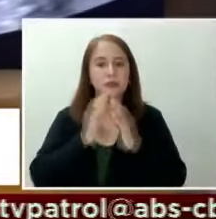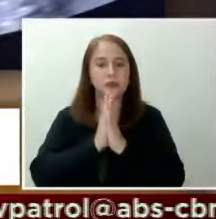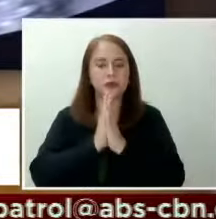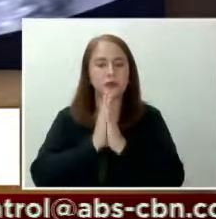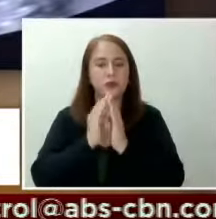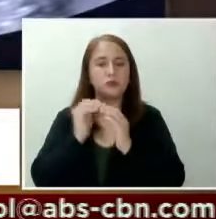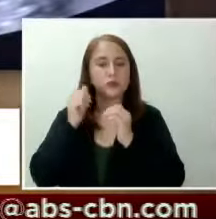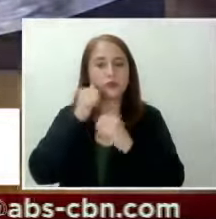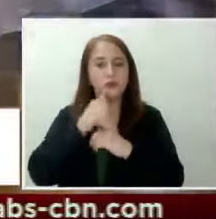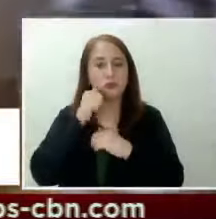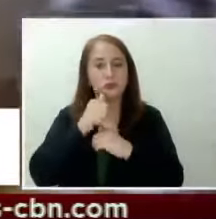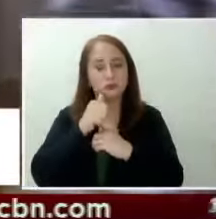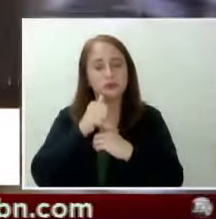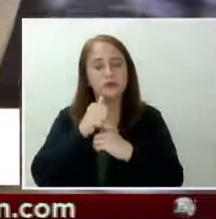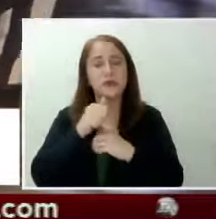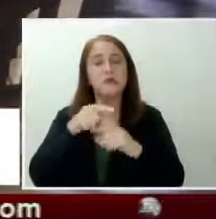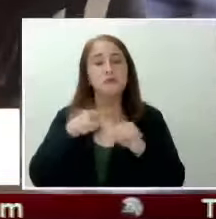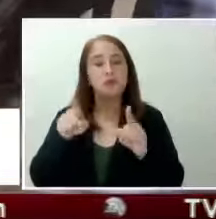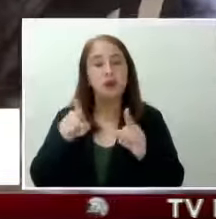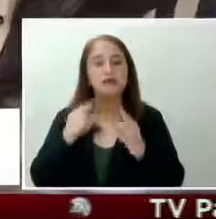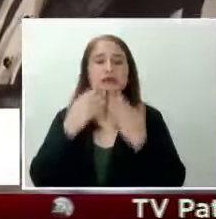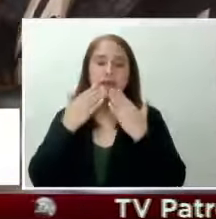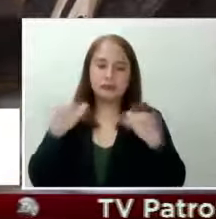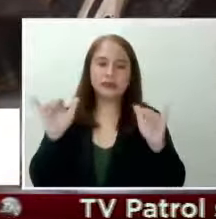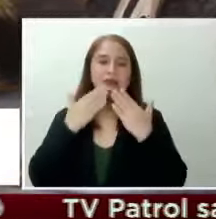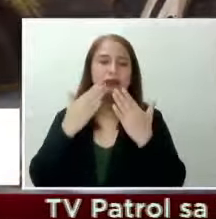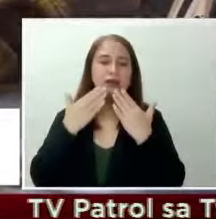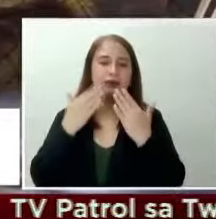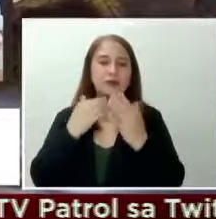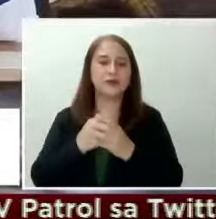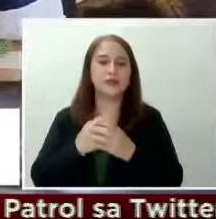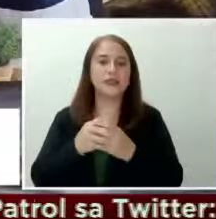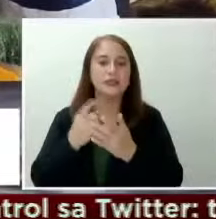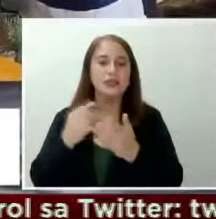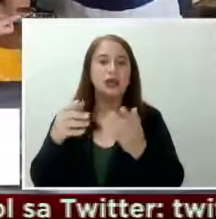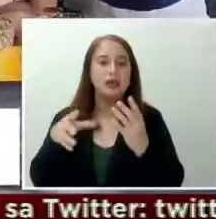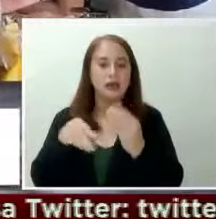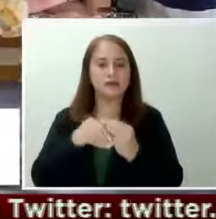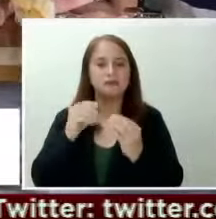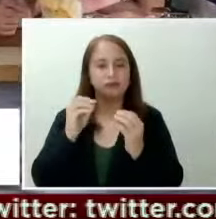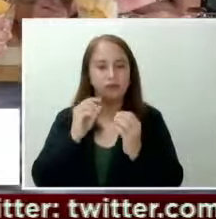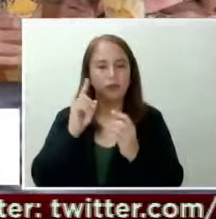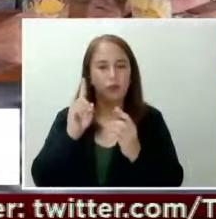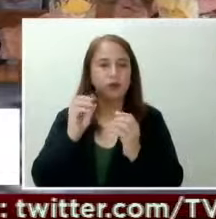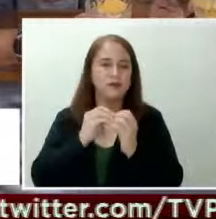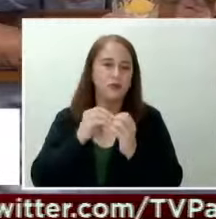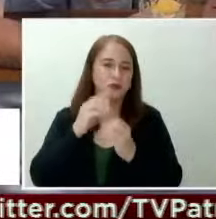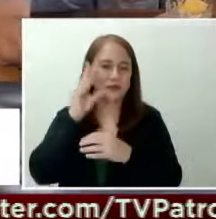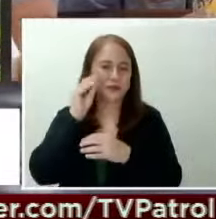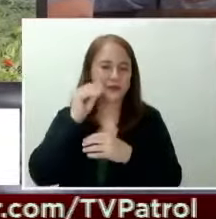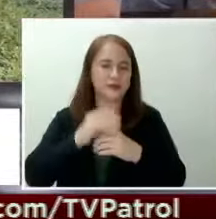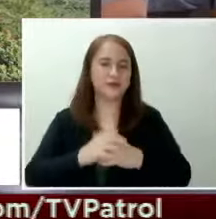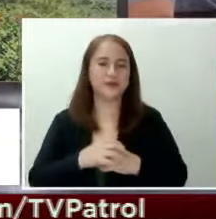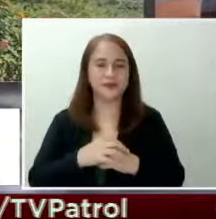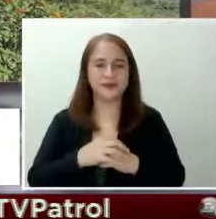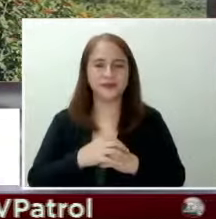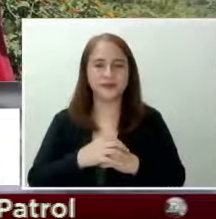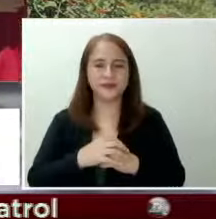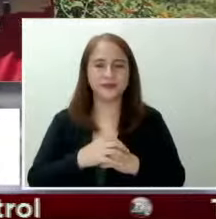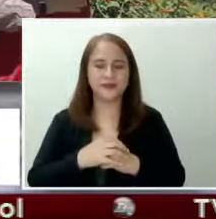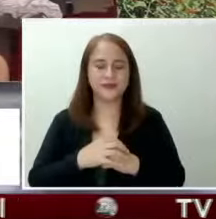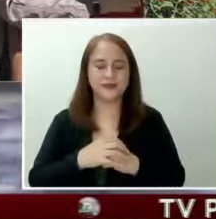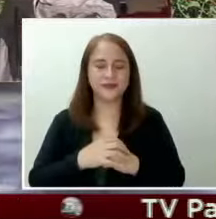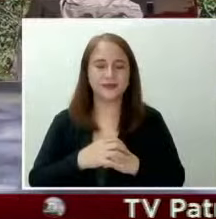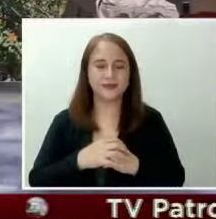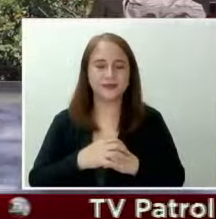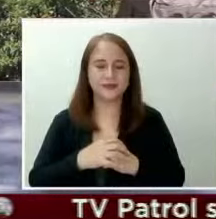baby number 5. Pero grateful sila ni Oyo Boy Soto sa isa pang baby boy. Gino Krishnan, ABS-CBN News.